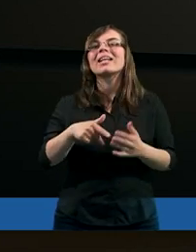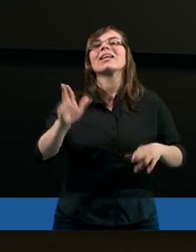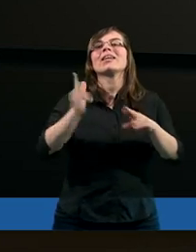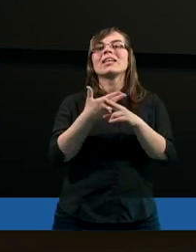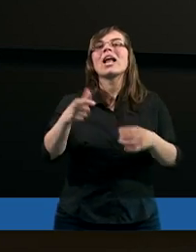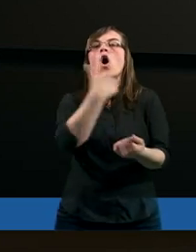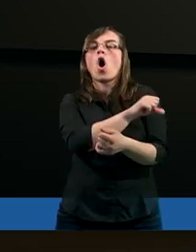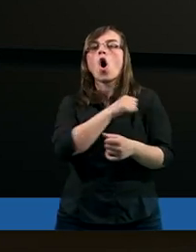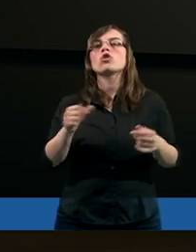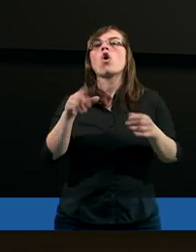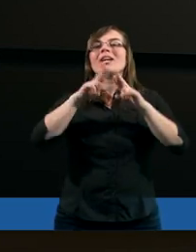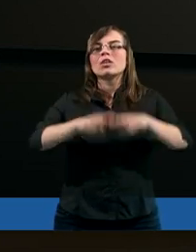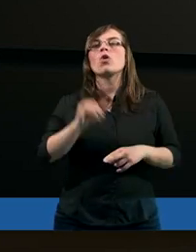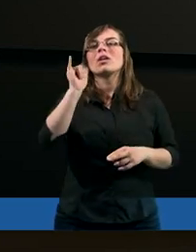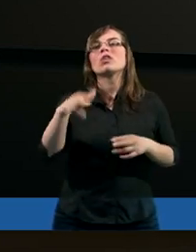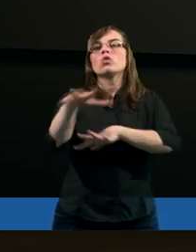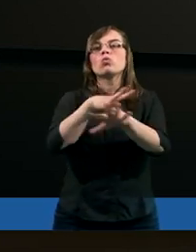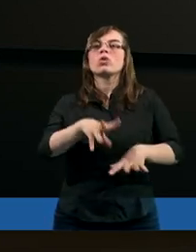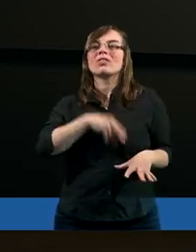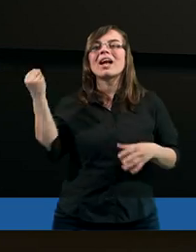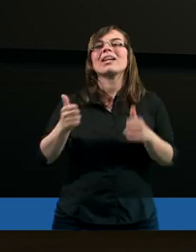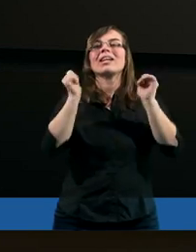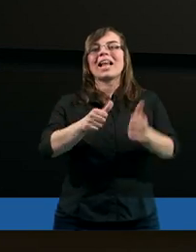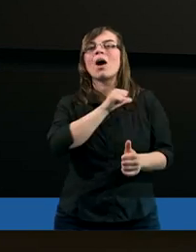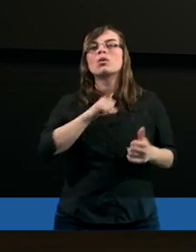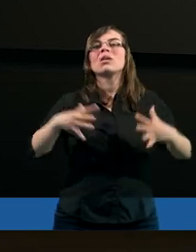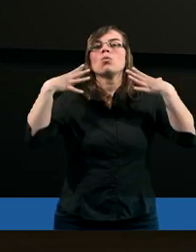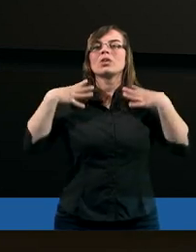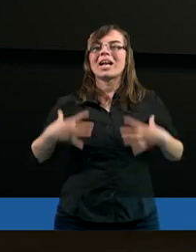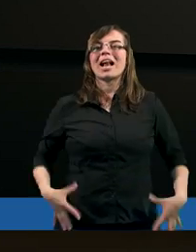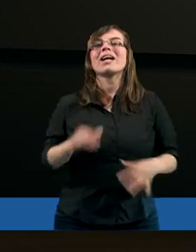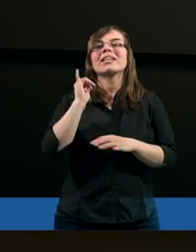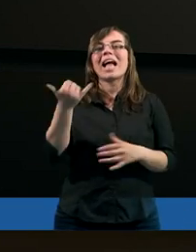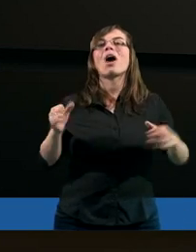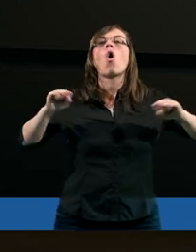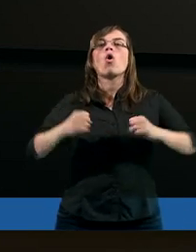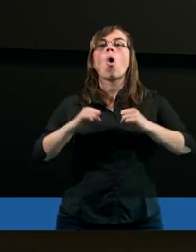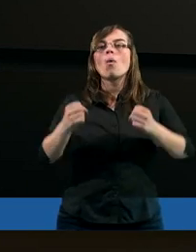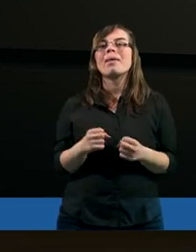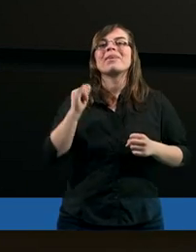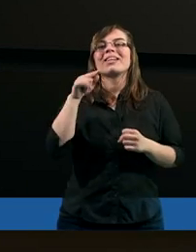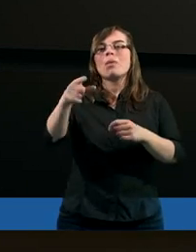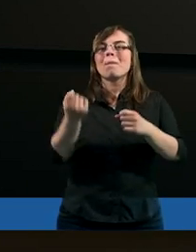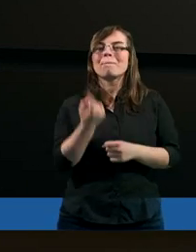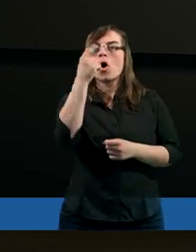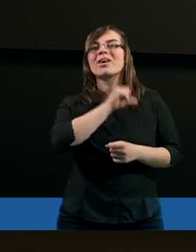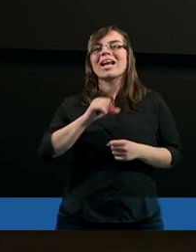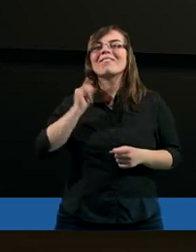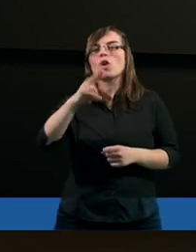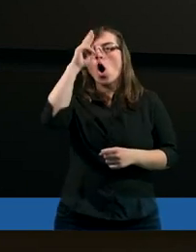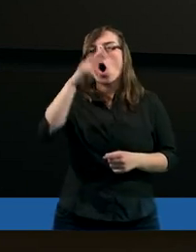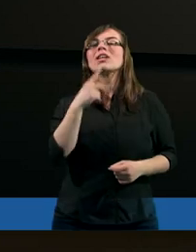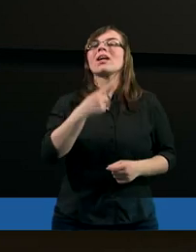wtedy, gdy ochrzczony został i Duch Święty w kształcie cielesnym jako gołębica pojawił się